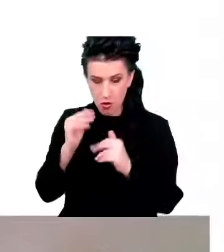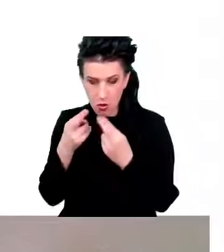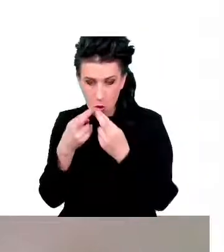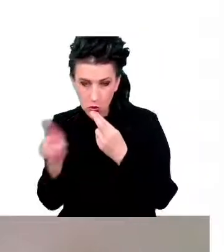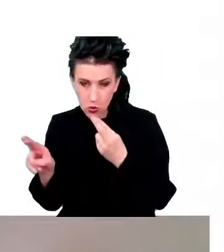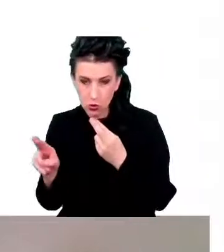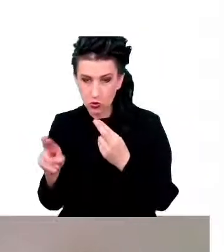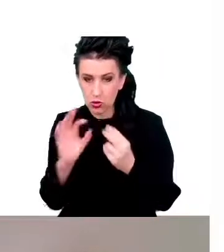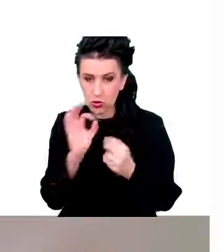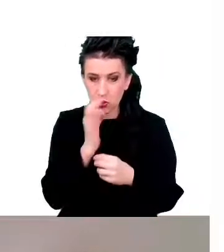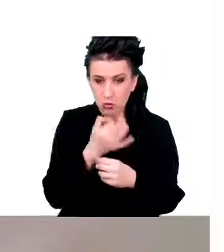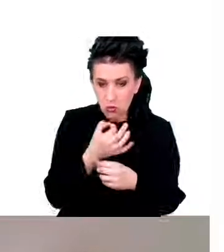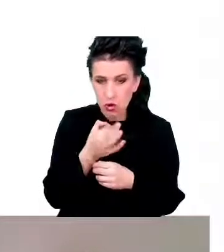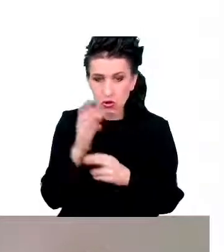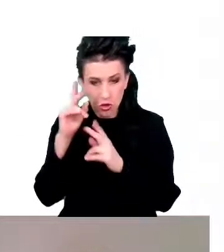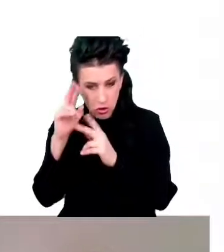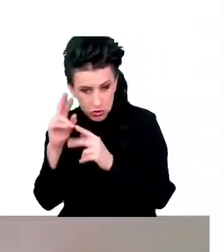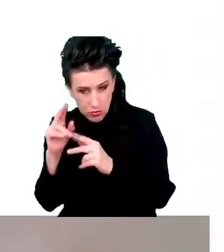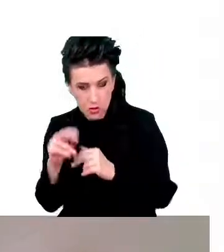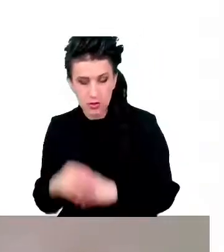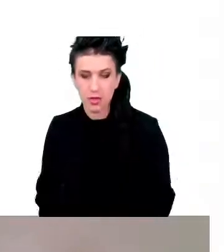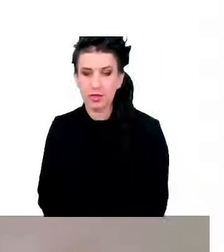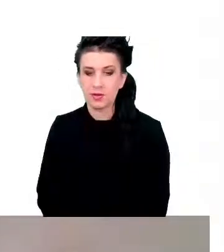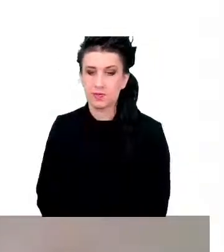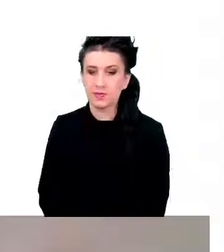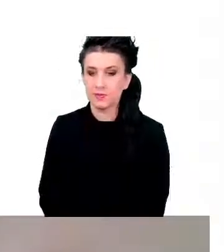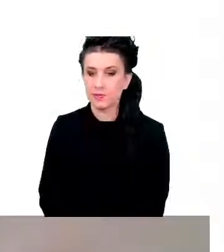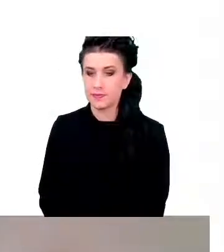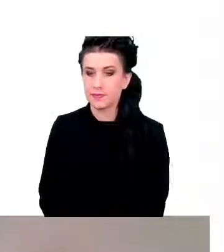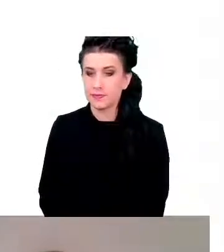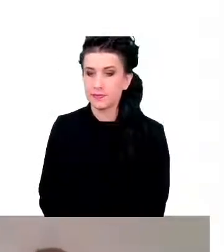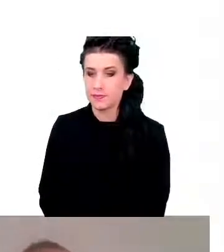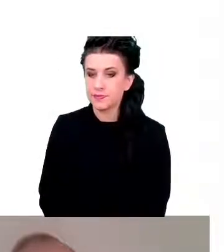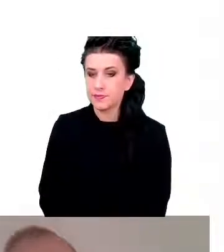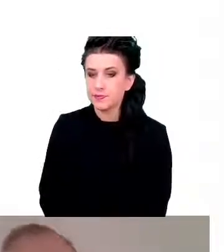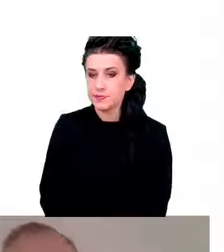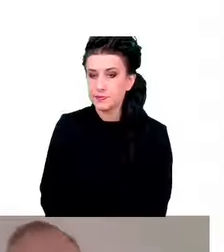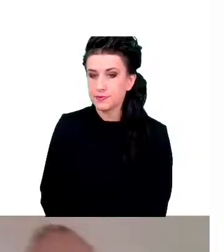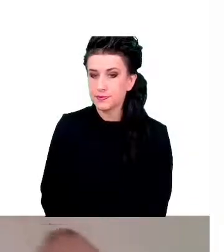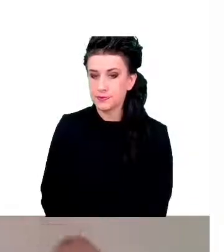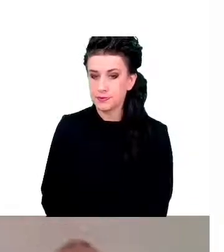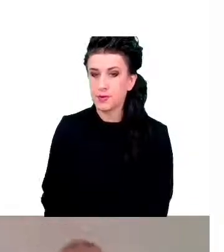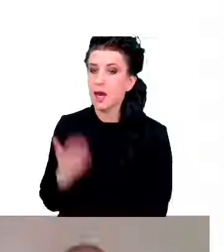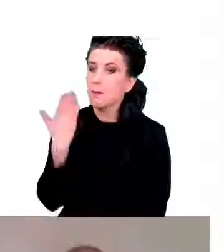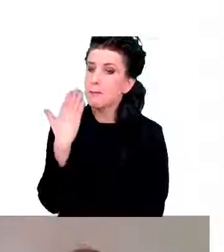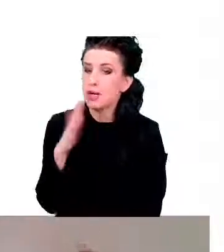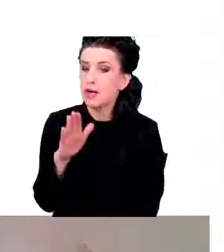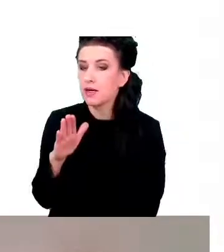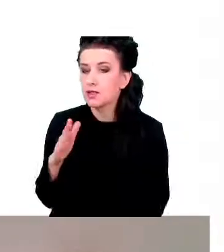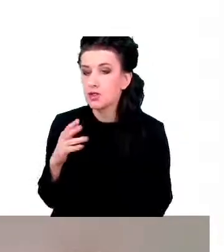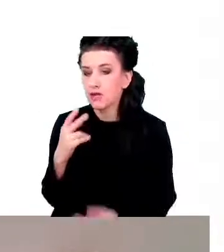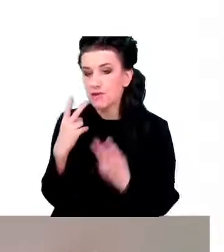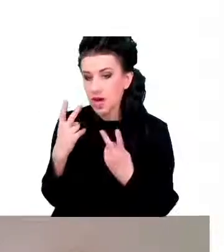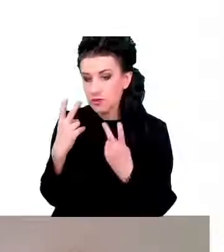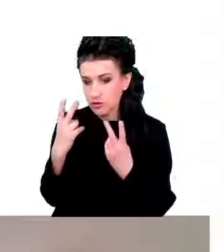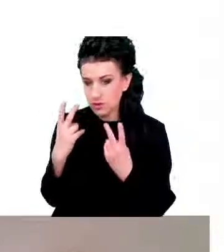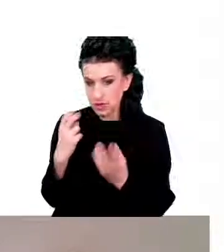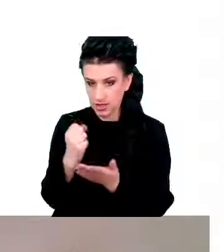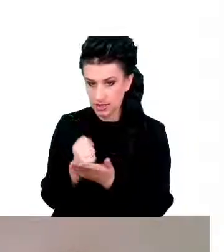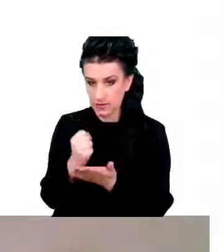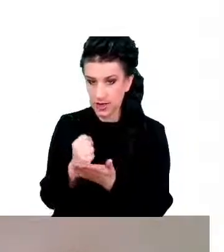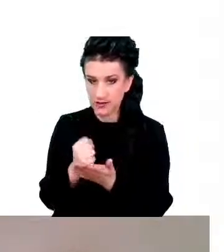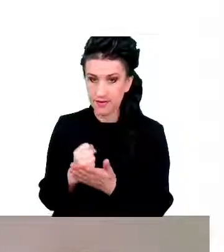młodych. Taką jedną bardzo istotną kwestią a propos komórek